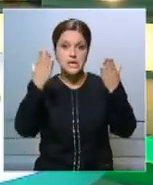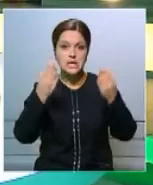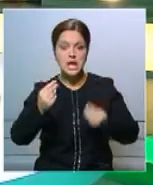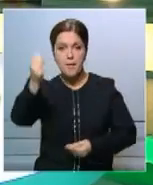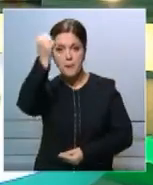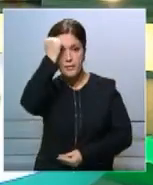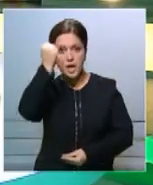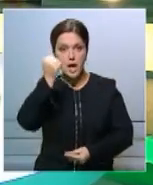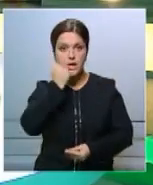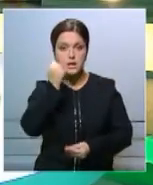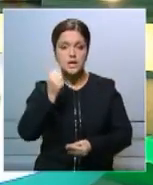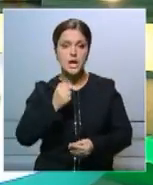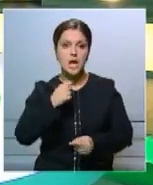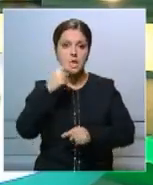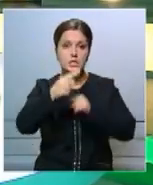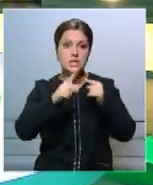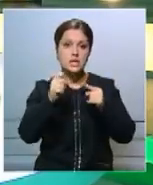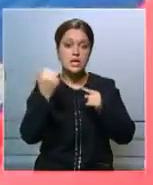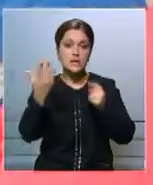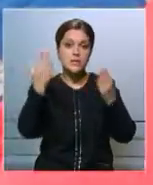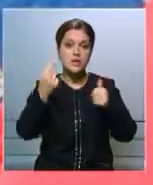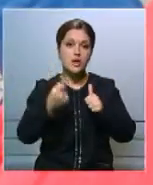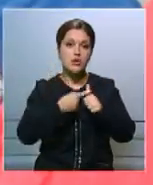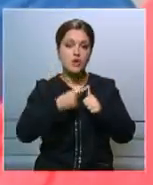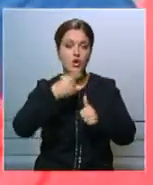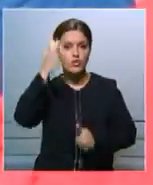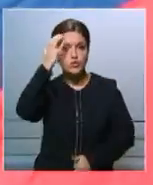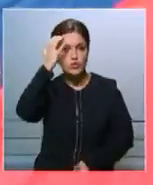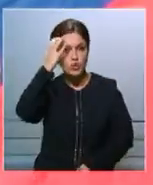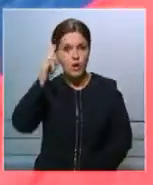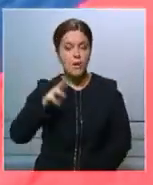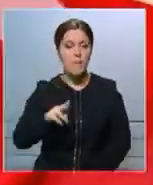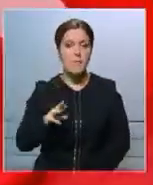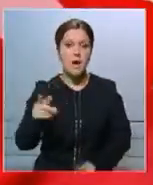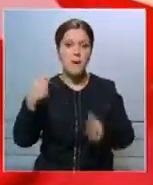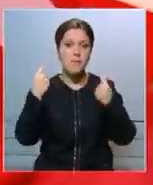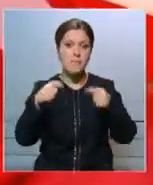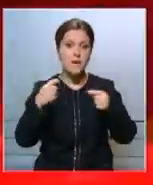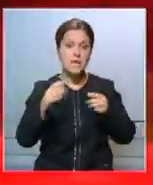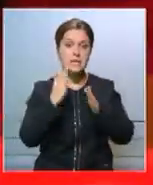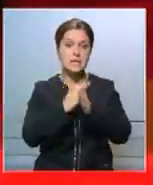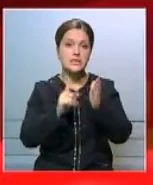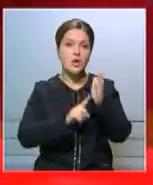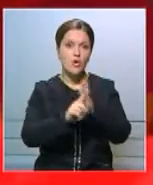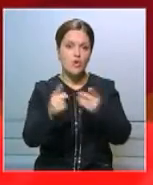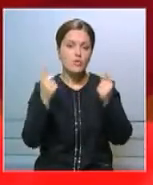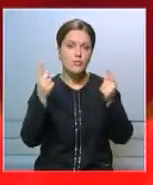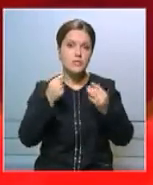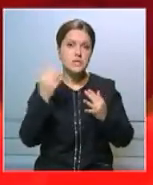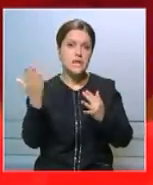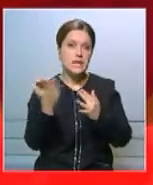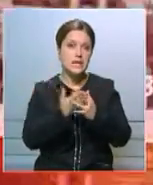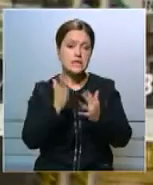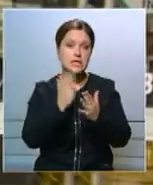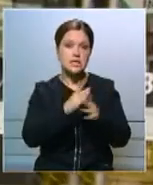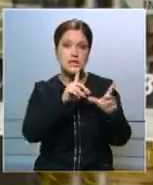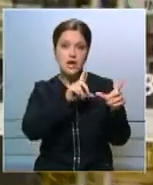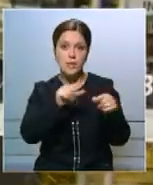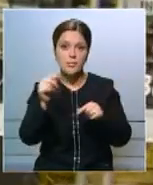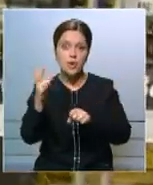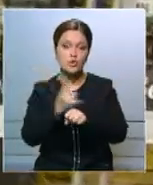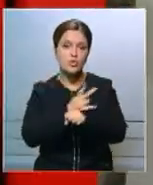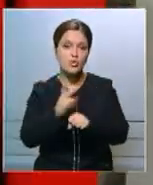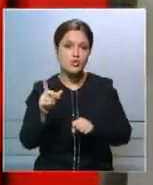Благодарения. Следующий за ним день получил название «Черная пятница», когда продавцы предоставляют огромные скидки. Толпы людей всю ночь ждут